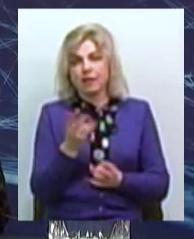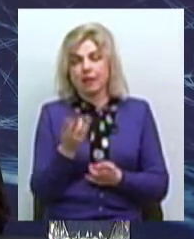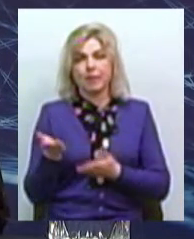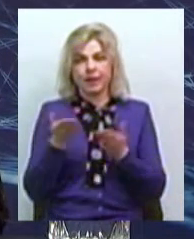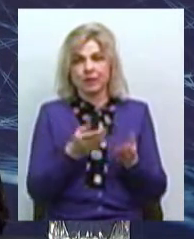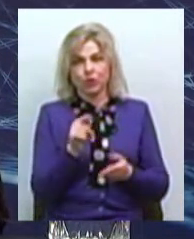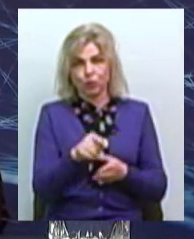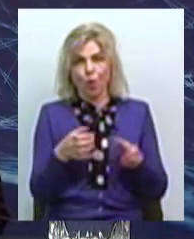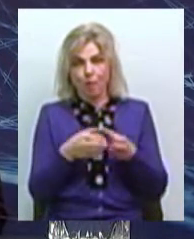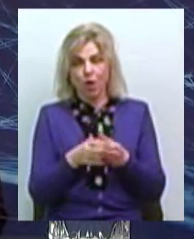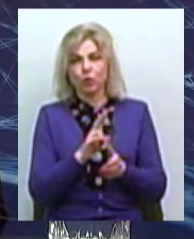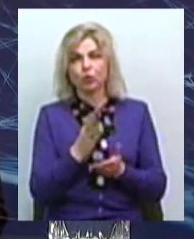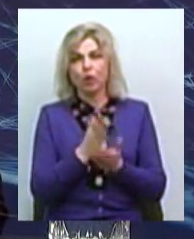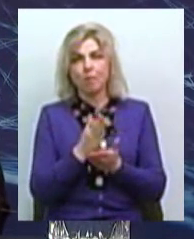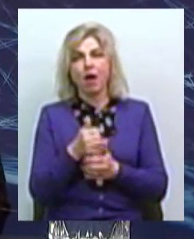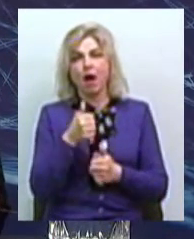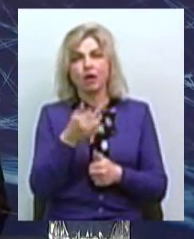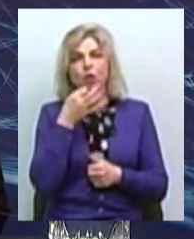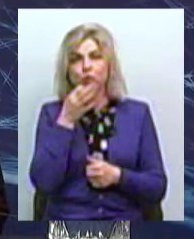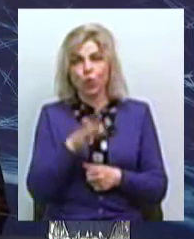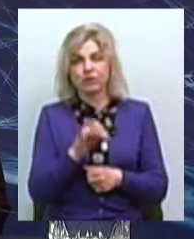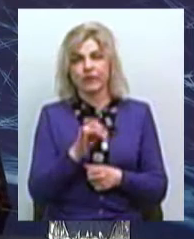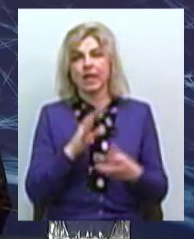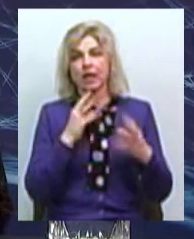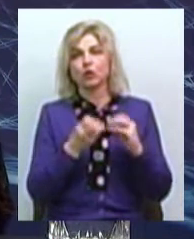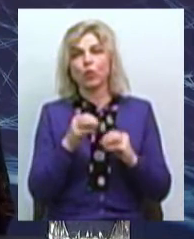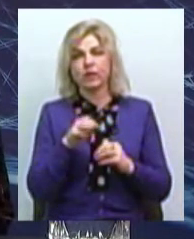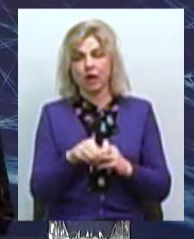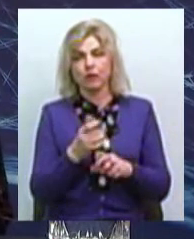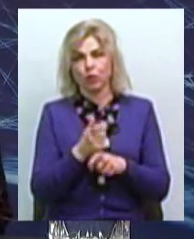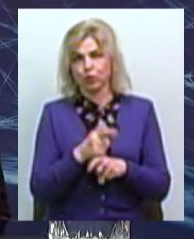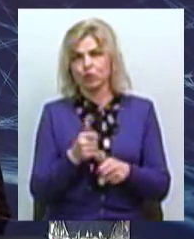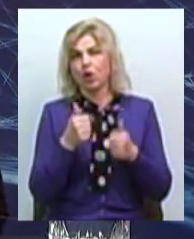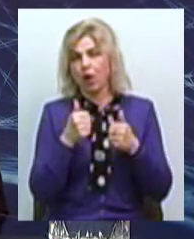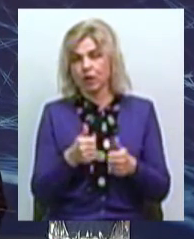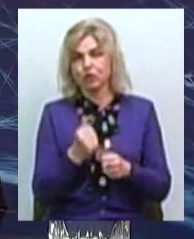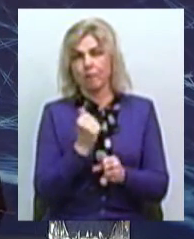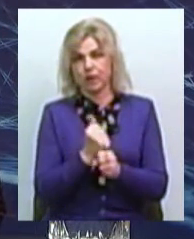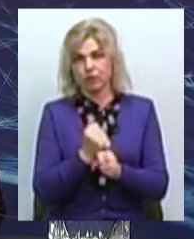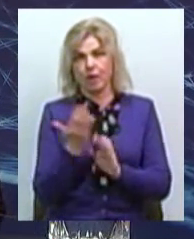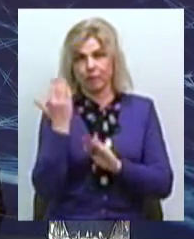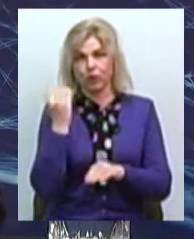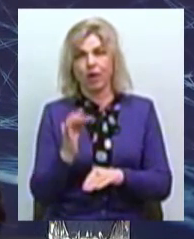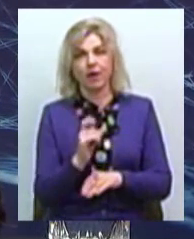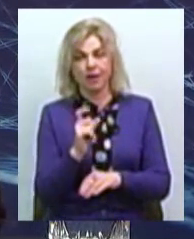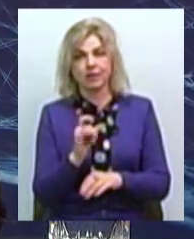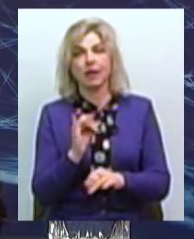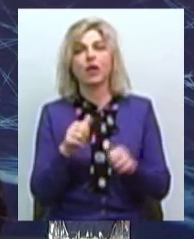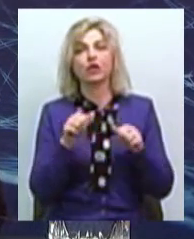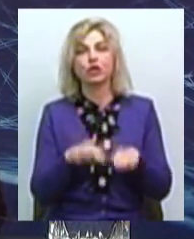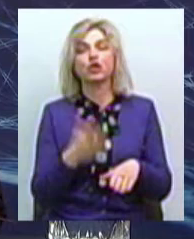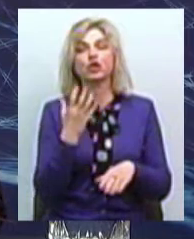мала гарний досвід, гарний результат. І дуже круто спрацювала минулого разу. Тому вирішили ще раз